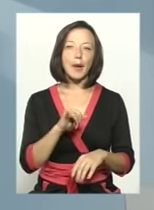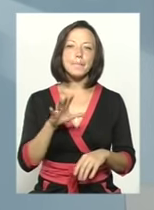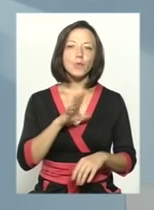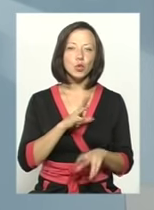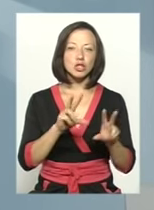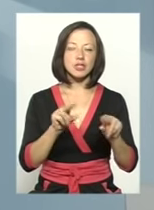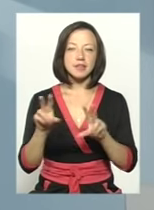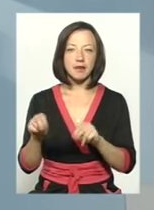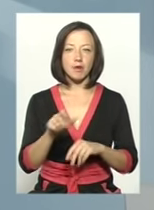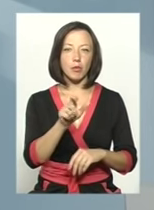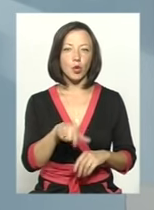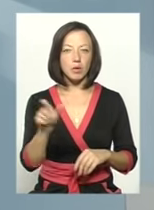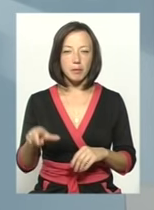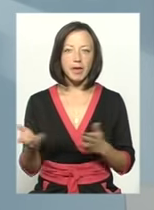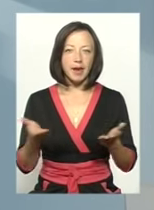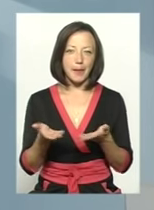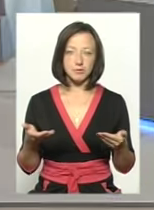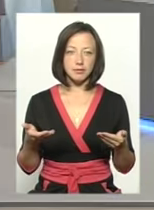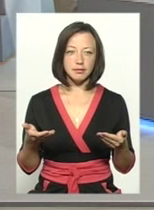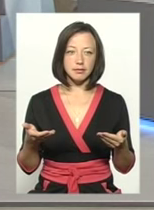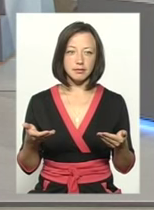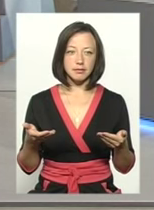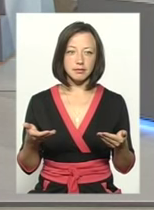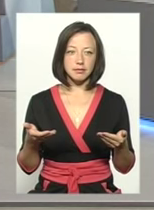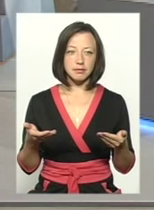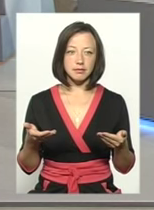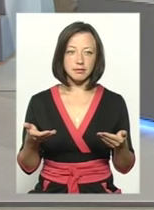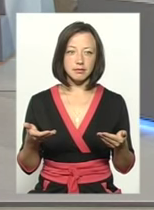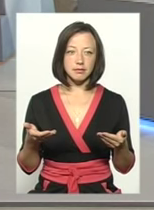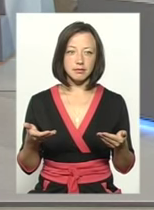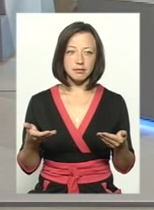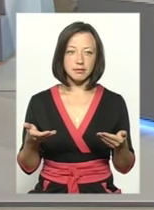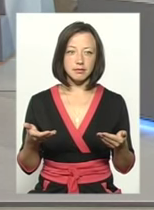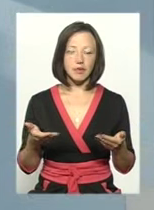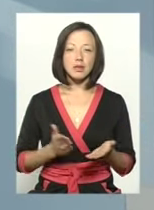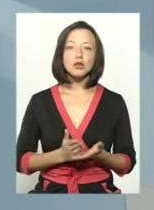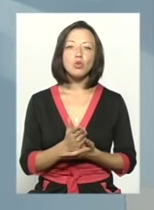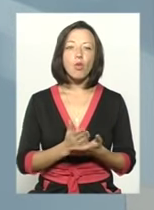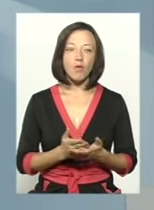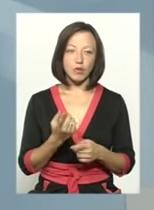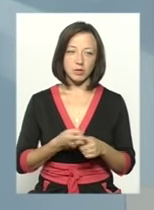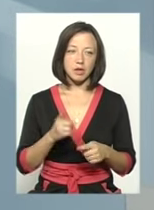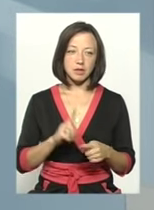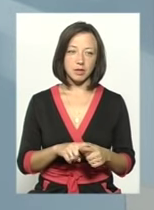щасливими людьми, якими ми повинні вже бути, тому що ми заслуговуємо на це.